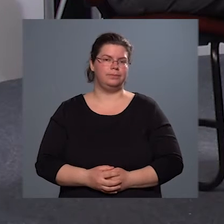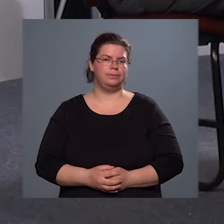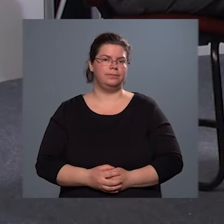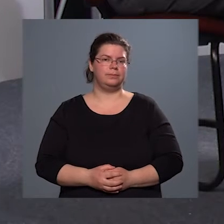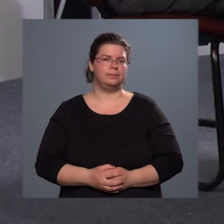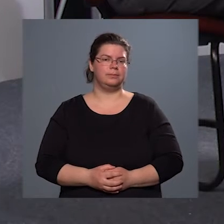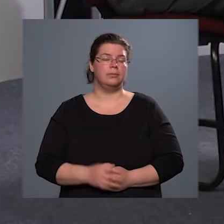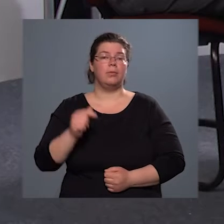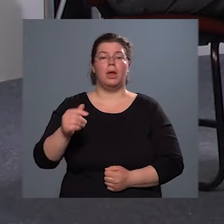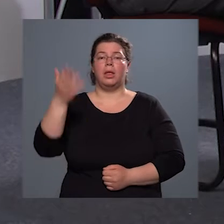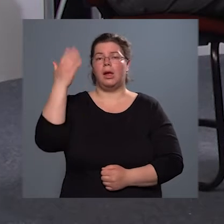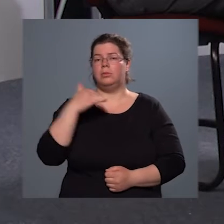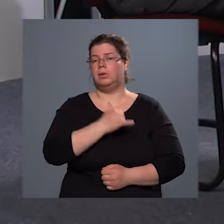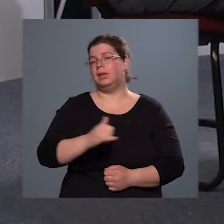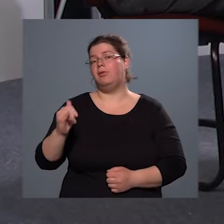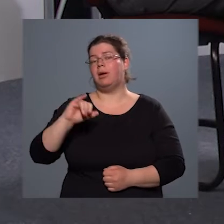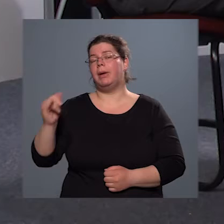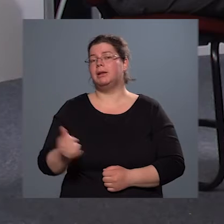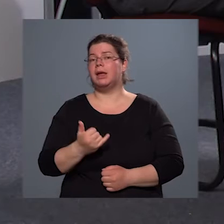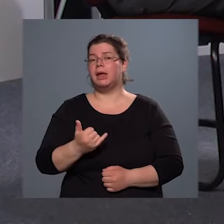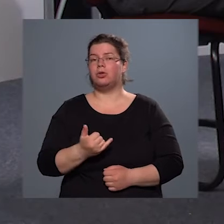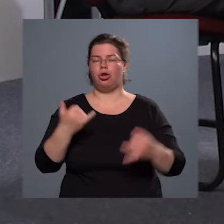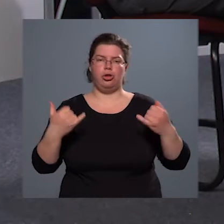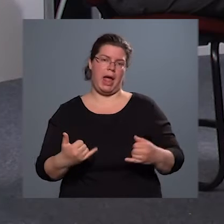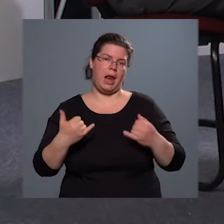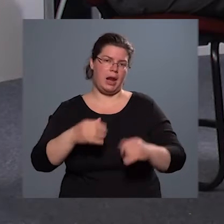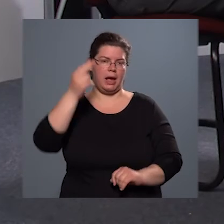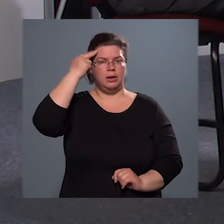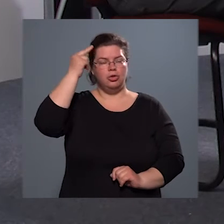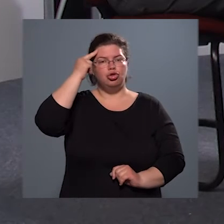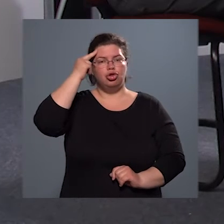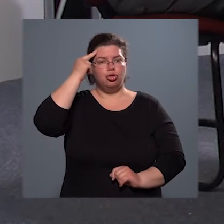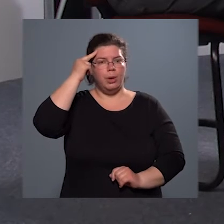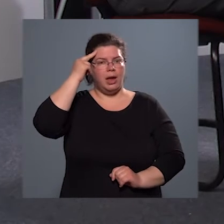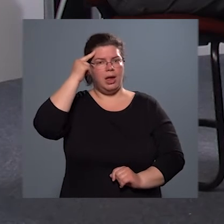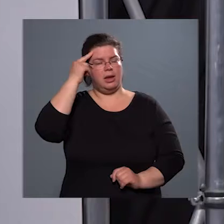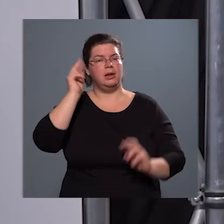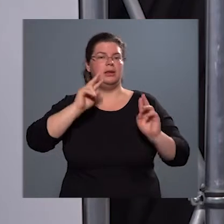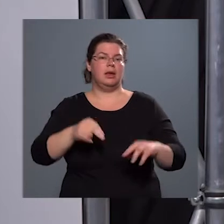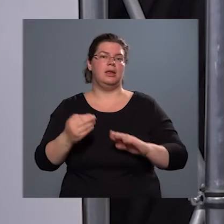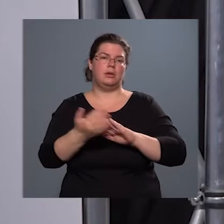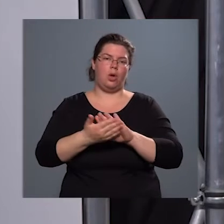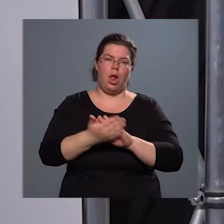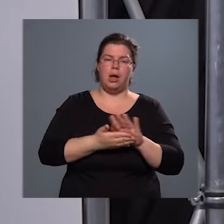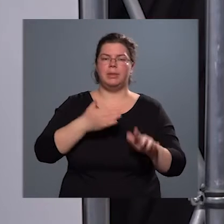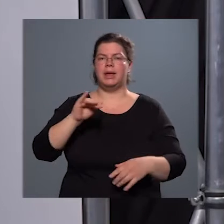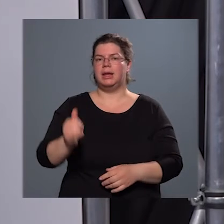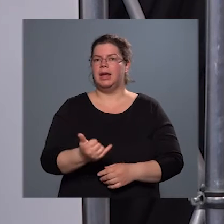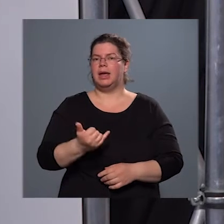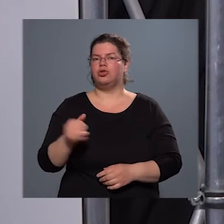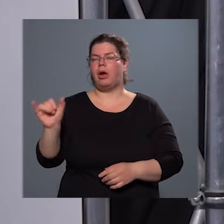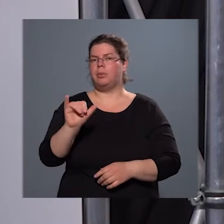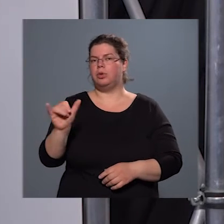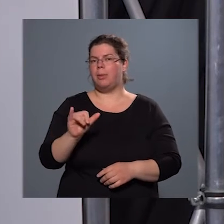az elmúlt években, illetve a jelenleg ismert tényezők alapján és a